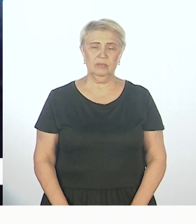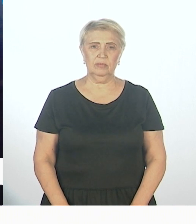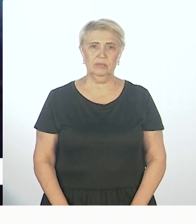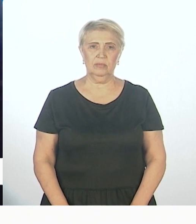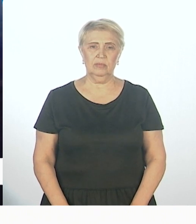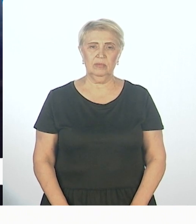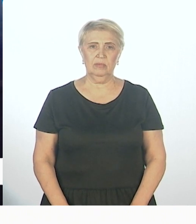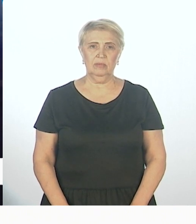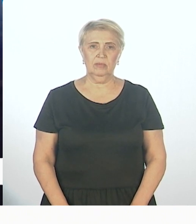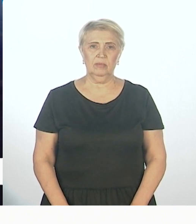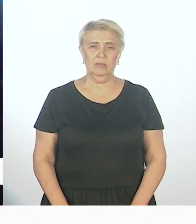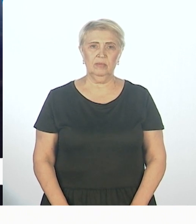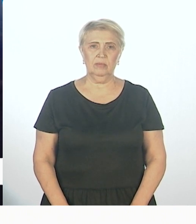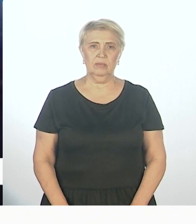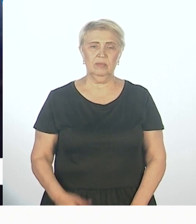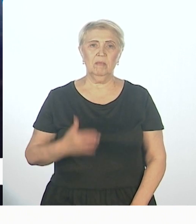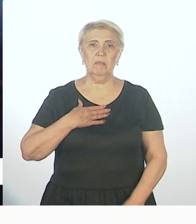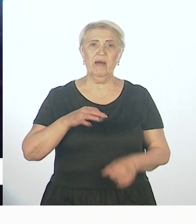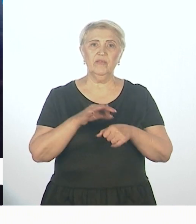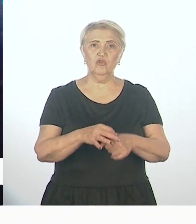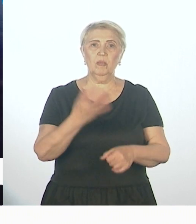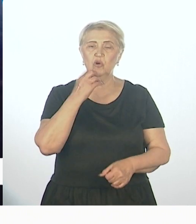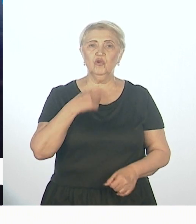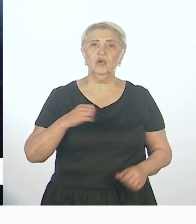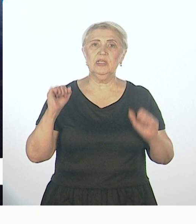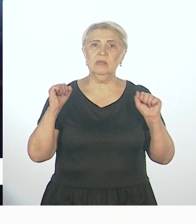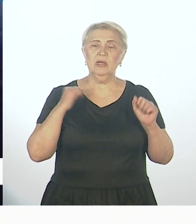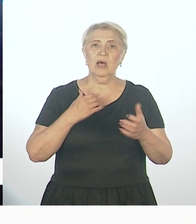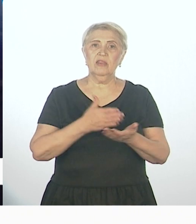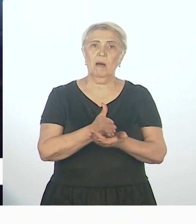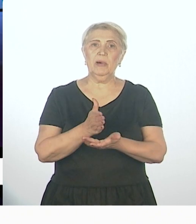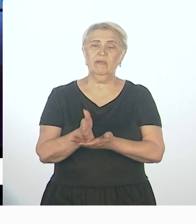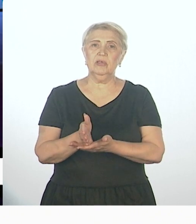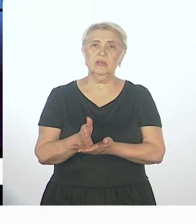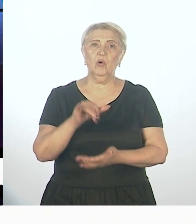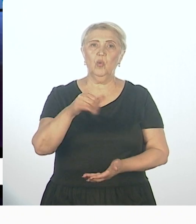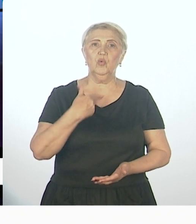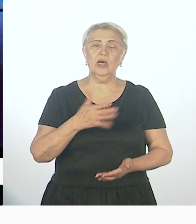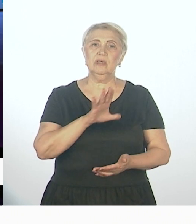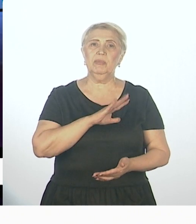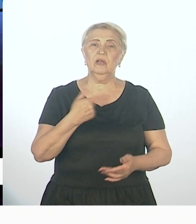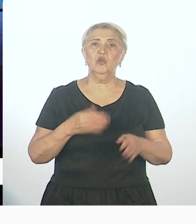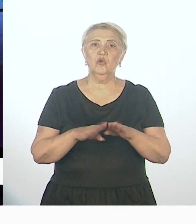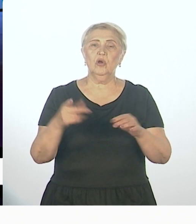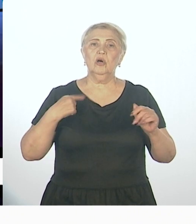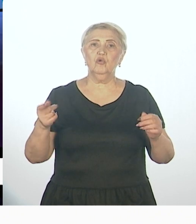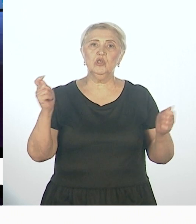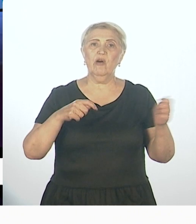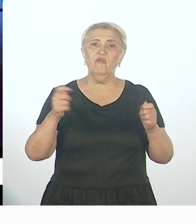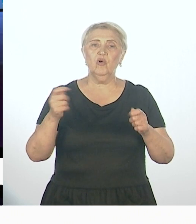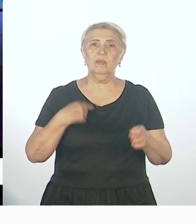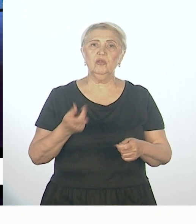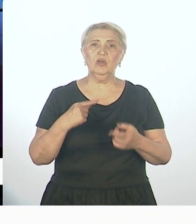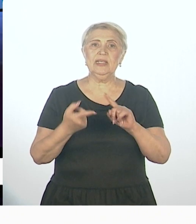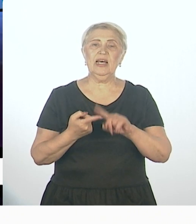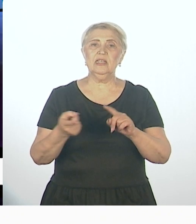перейдем еще в спортивную направленность. У нас же был не только форум, касающийся образования, но и